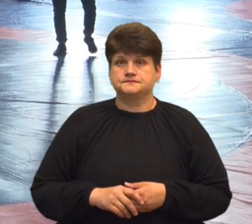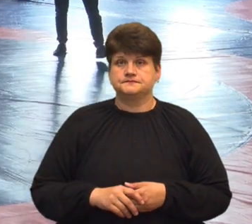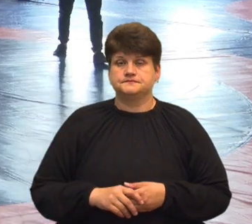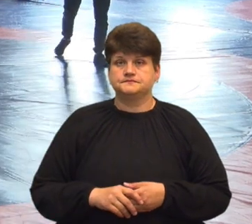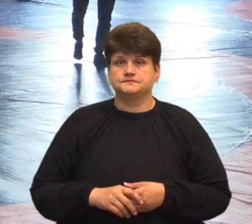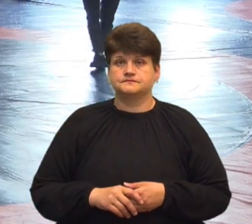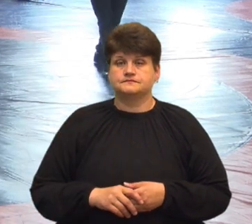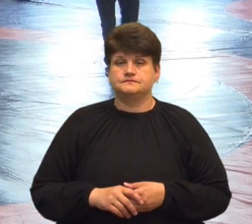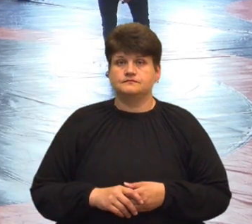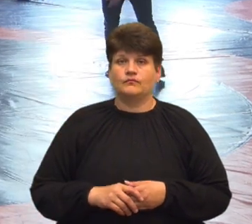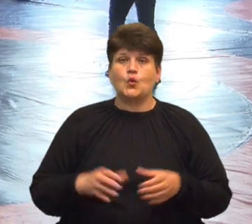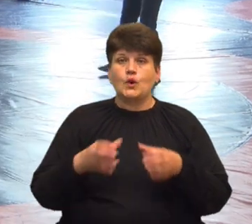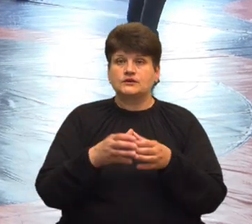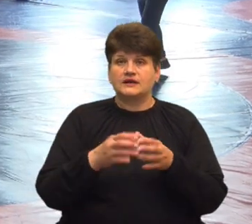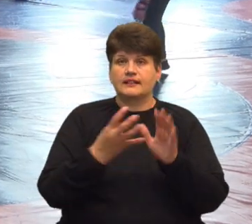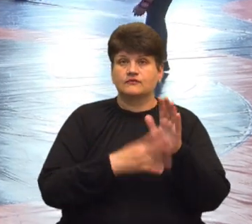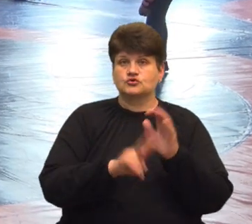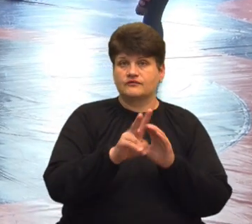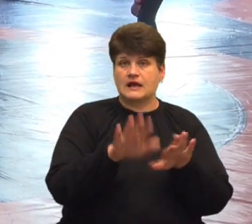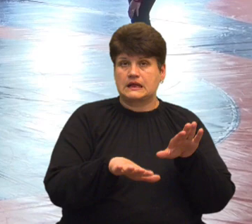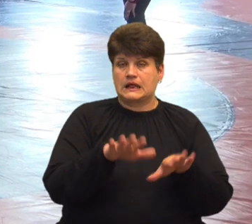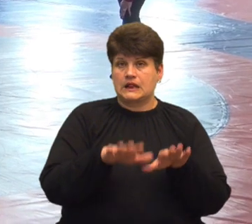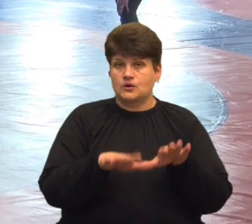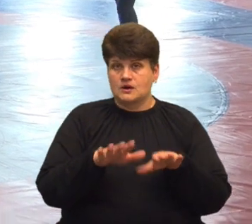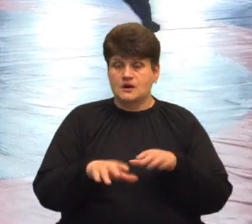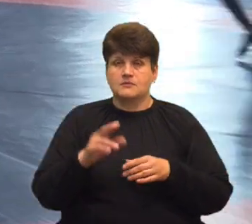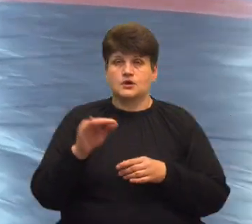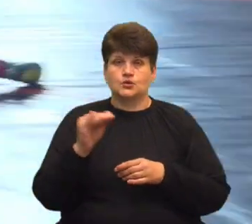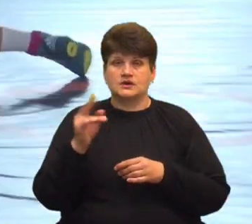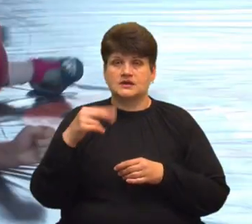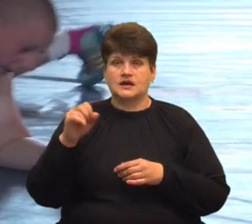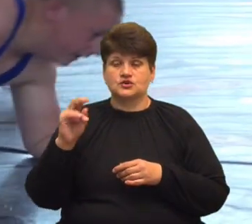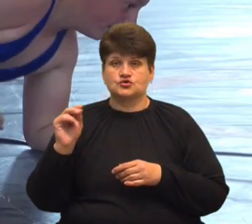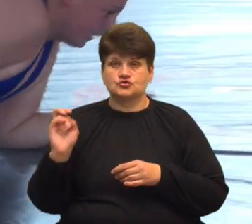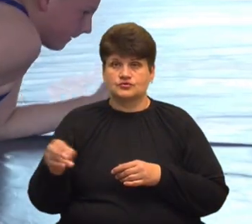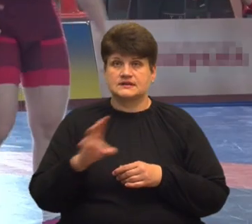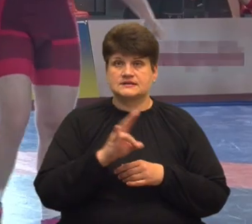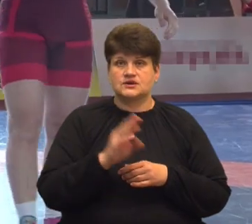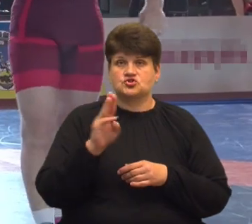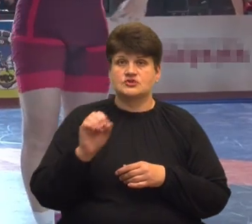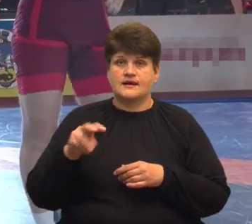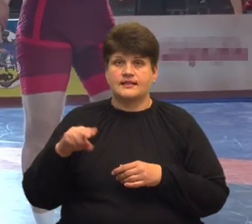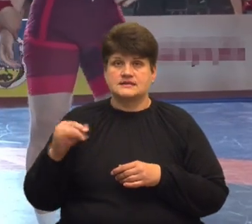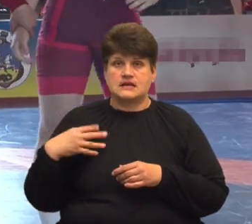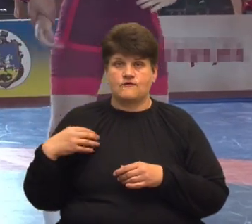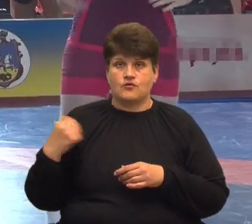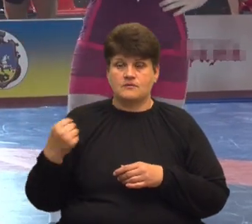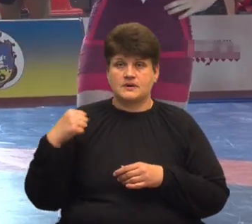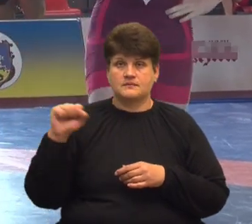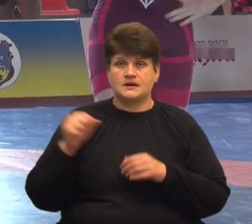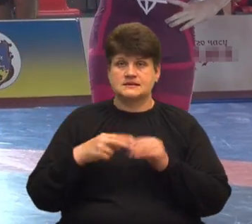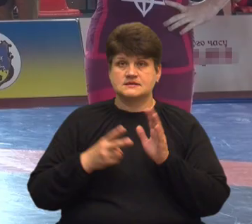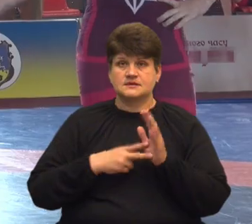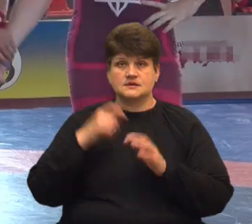У категорії 92 кілограми борються Юрій Дячук зі Збаража та Назар Шелест зі Львова. Перемагає 17-річний